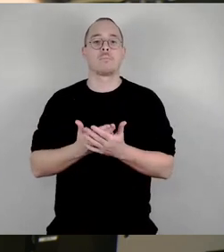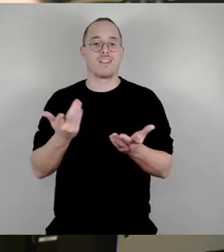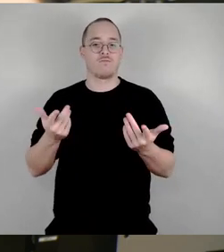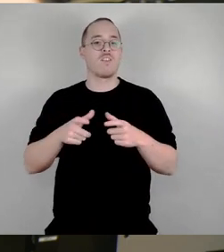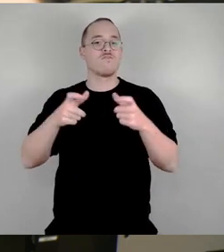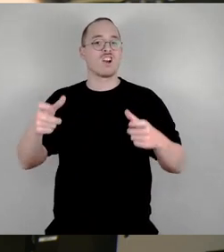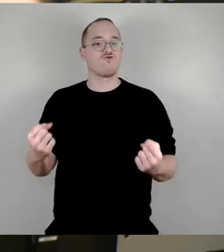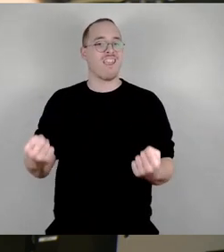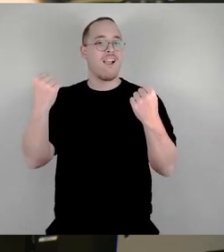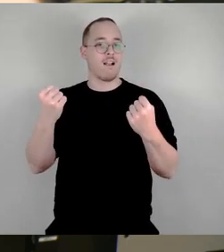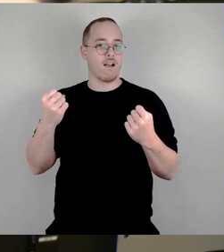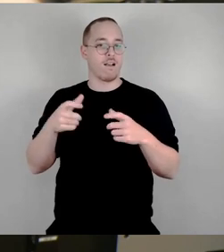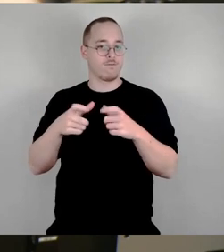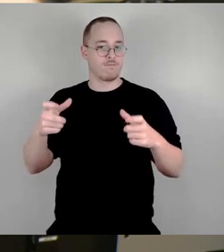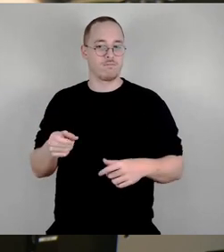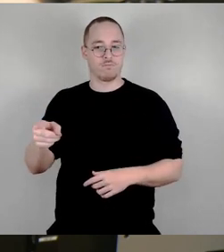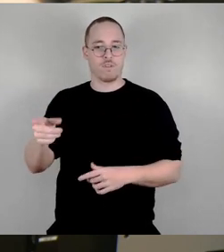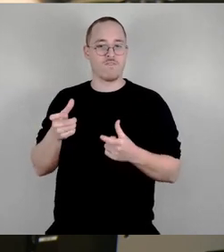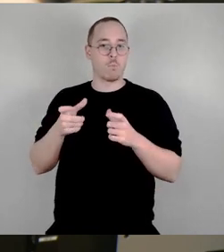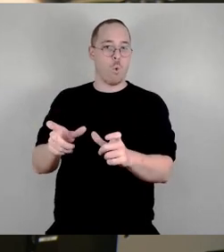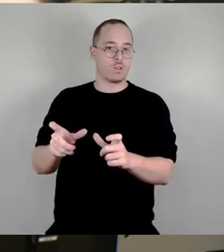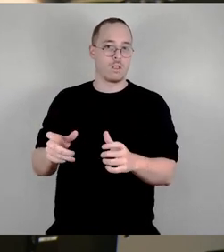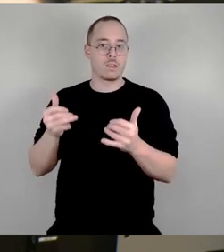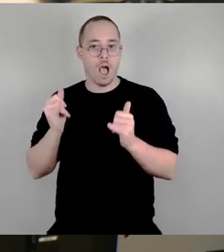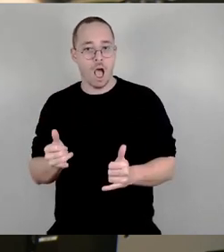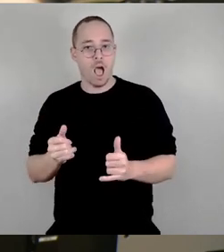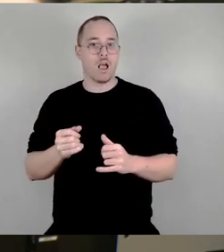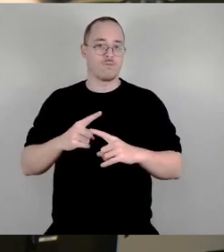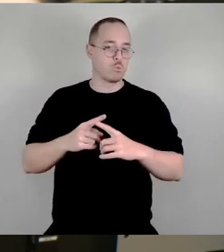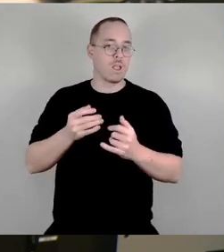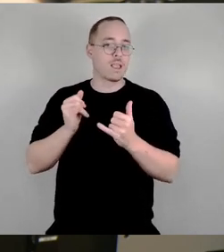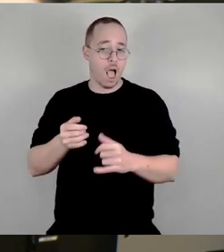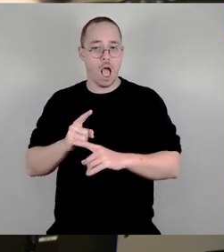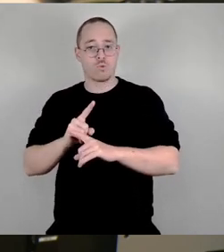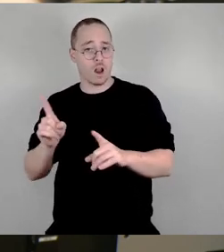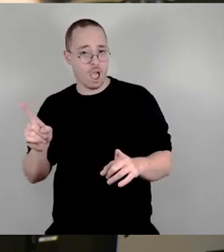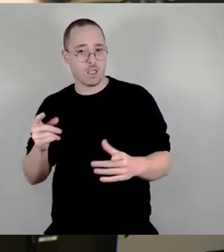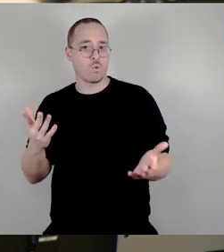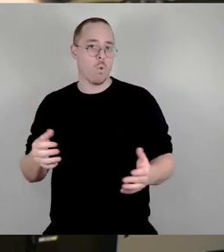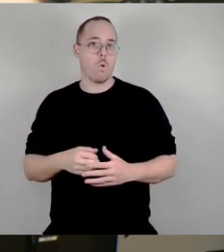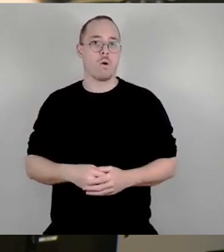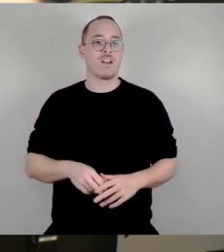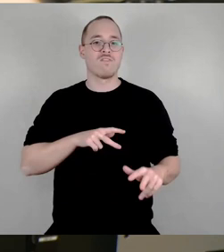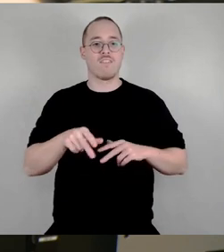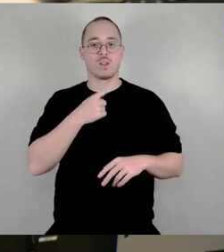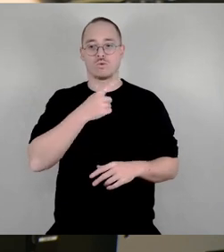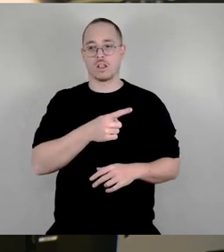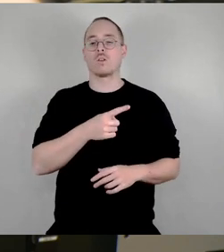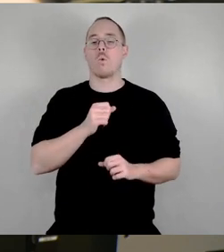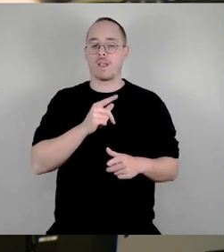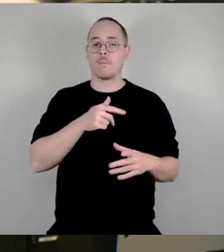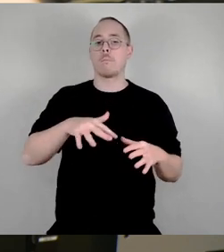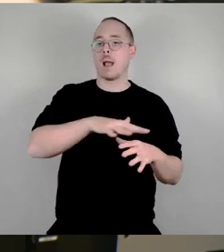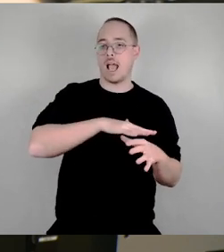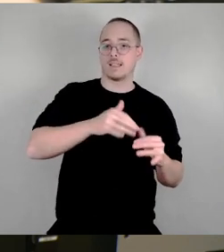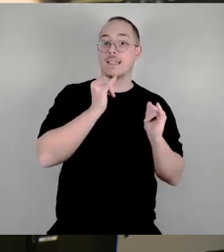dass, wenn ich das jetzt so sehe, wie angedacht von der Verwaltung, kann man machen, dass man bestimmte Bereiche sagt, Verstärker